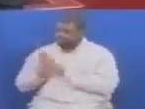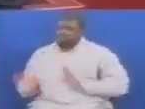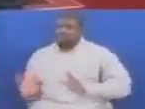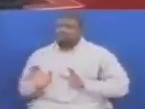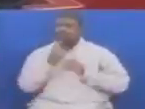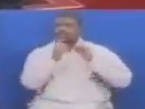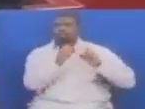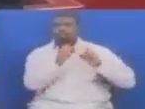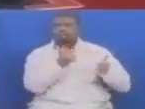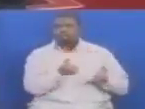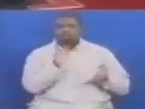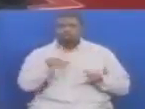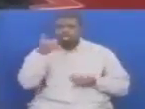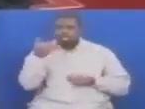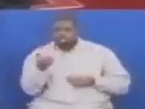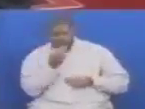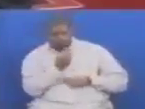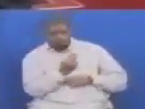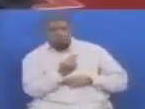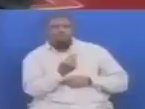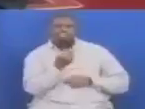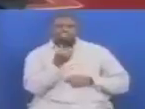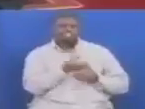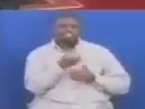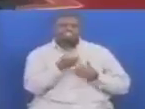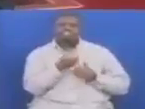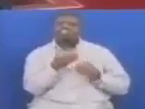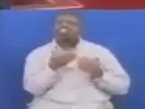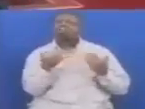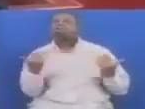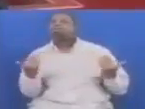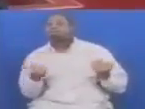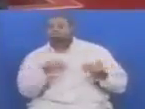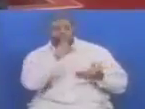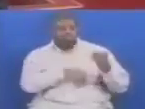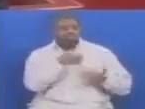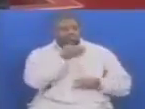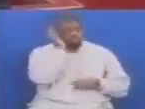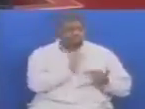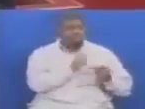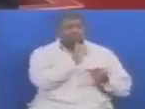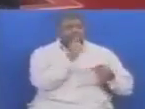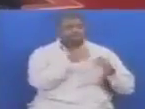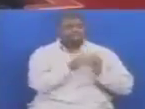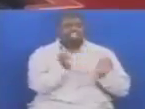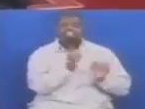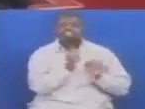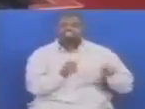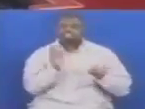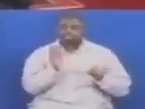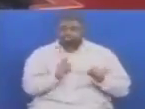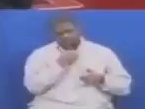Bado ya hapo sasa Tutakuenda kuona ni vijiji vingapi Virisajiri wa naserekali viko kwenye uifathi hiyo Na kama vijiji hivo